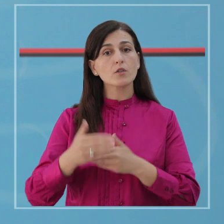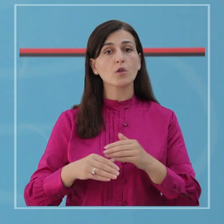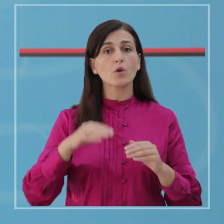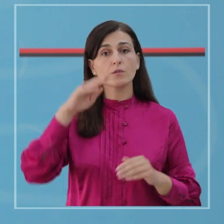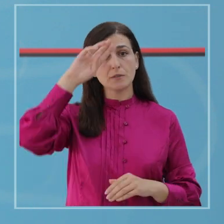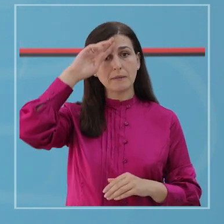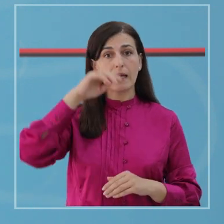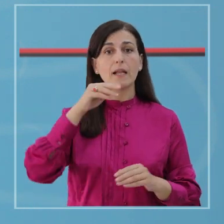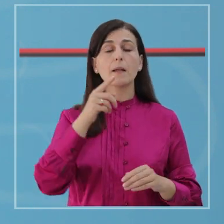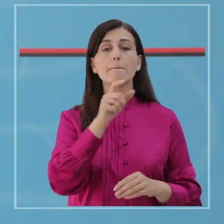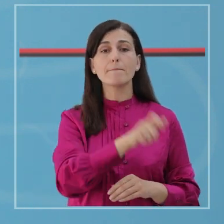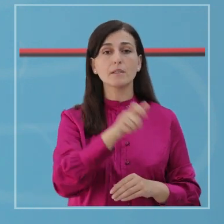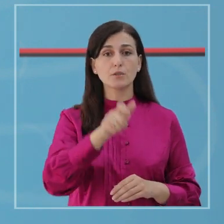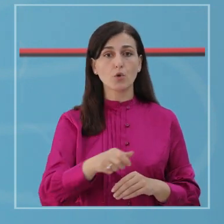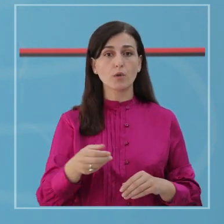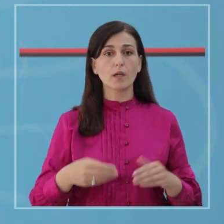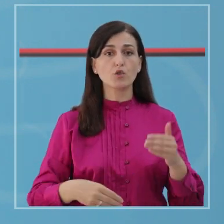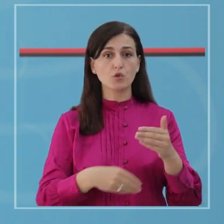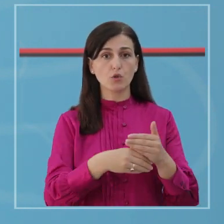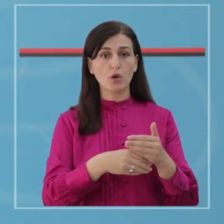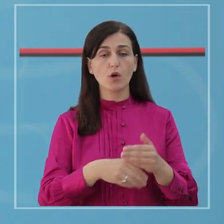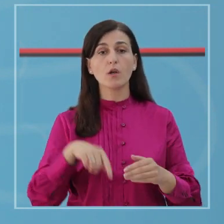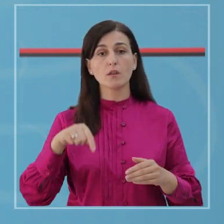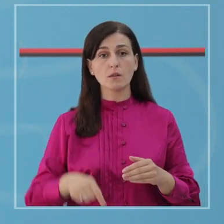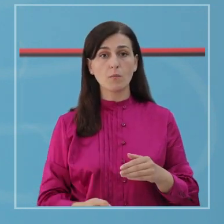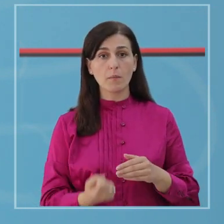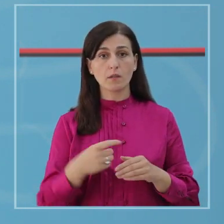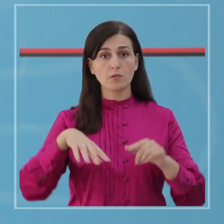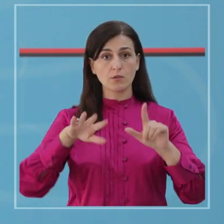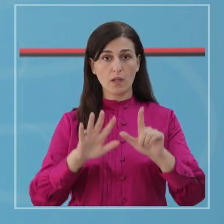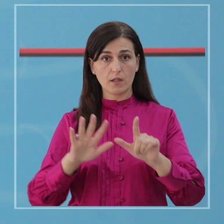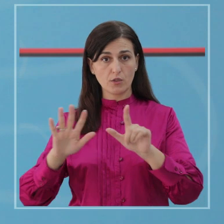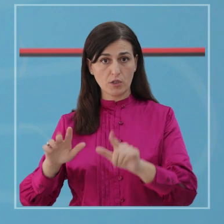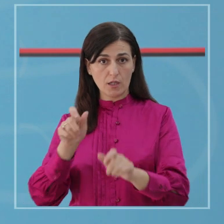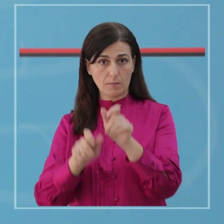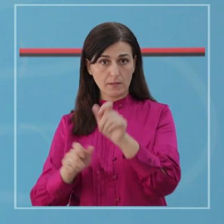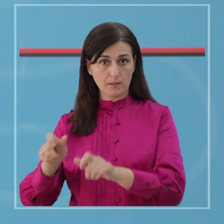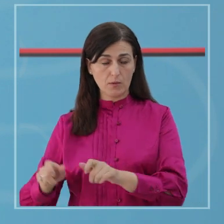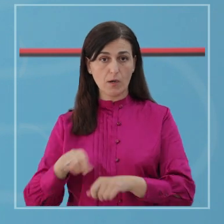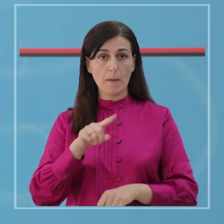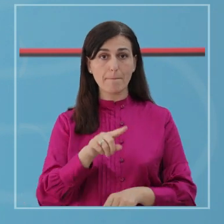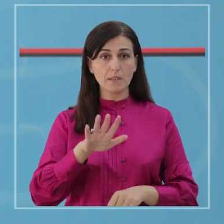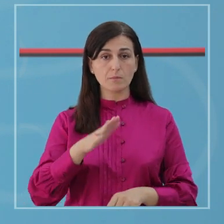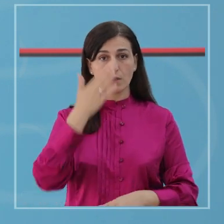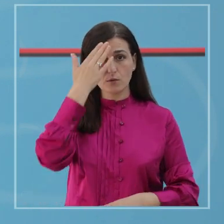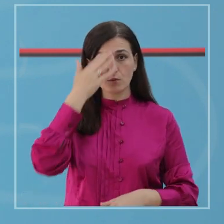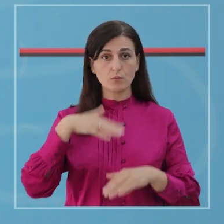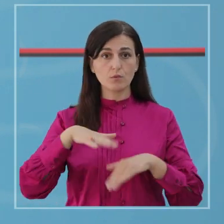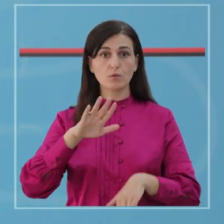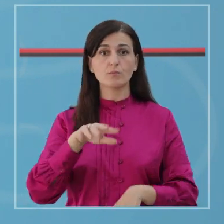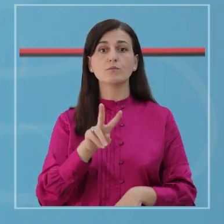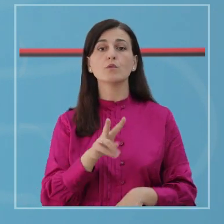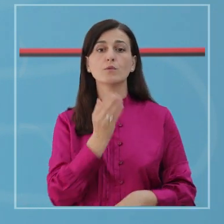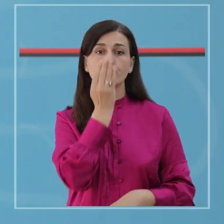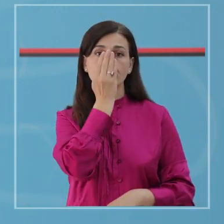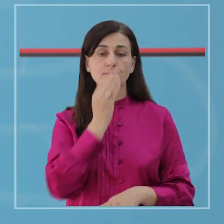spitalin infektiv, aktualisht janë 77 pacientë të shtruar, 5-10 për tyre në terapi intensive dhe 2 janë